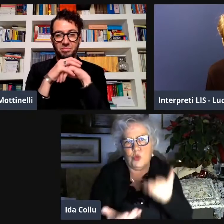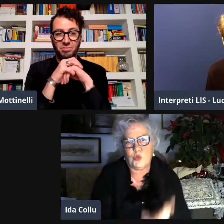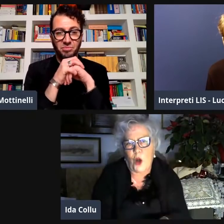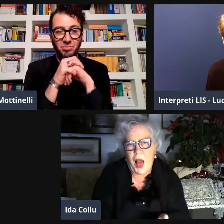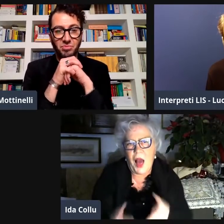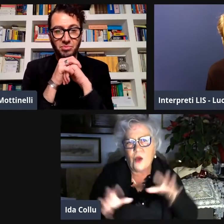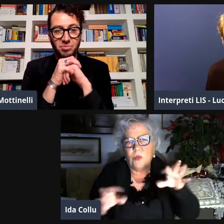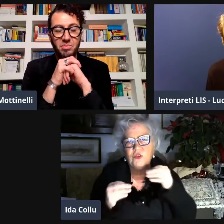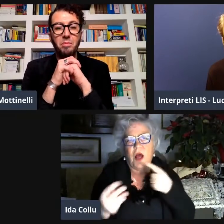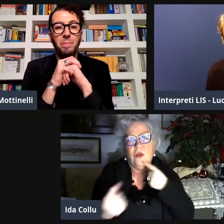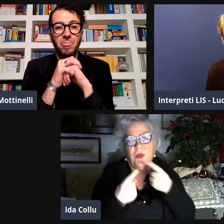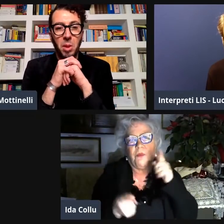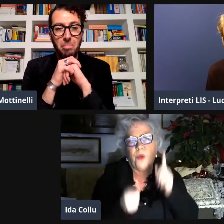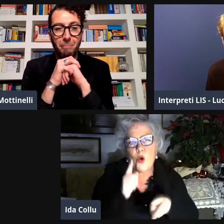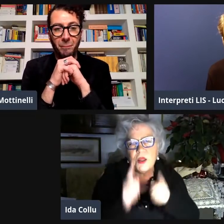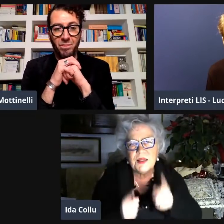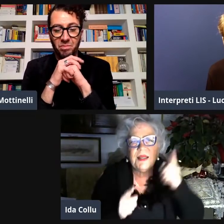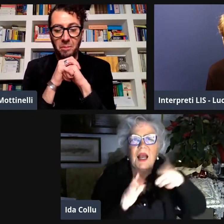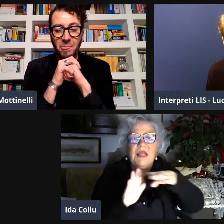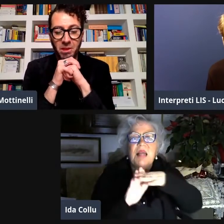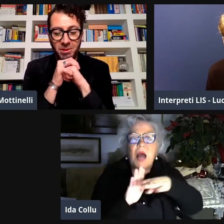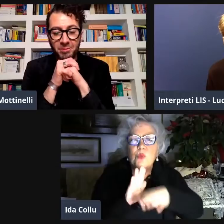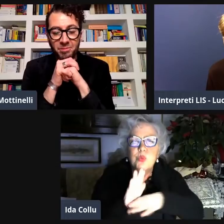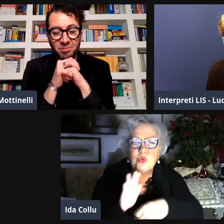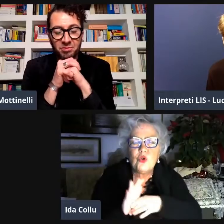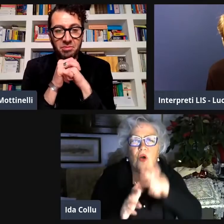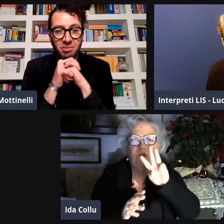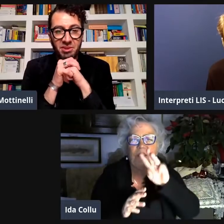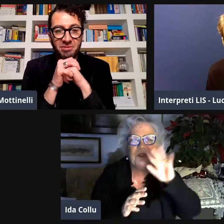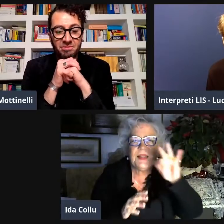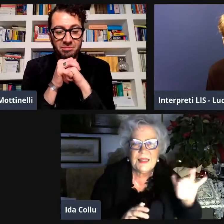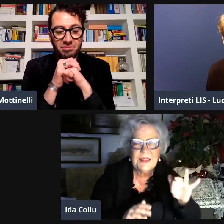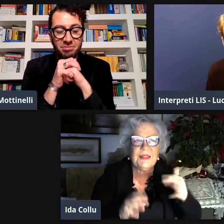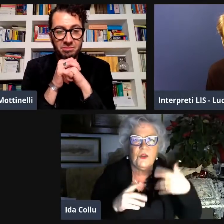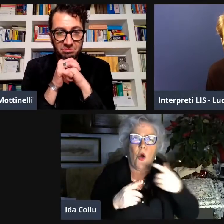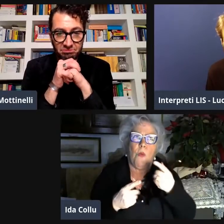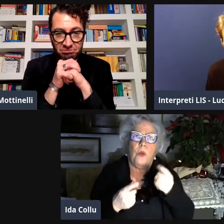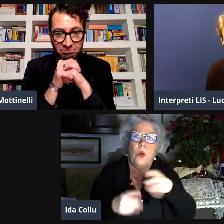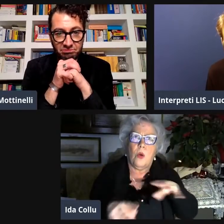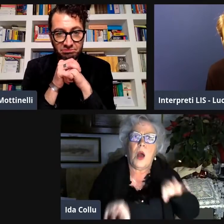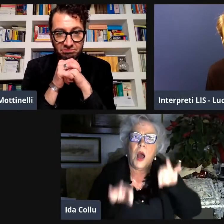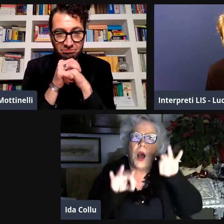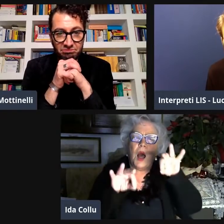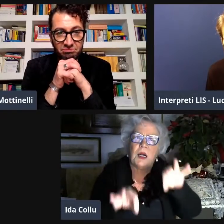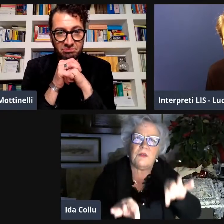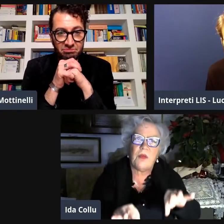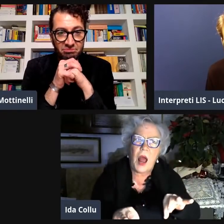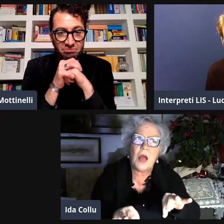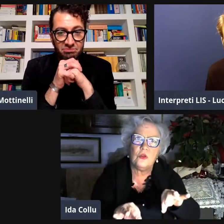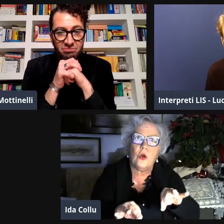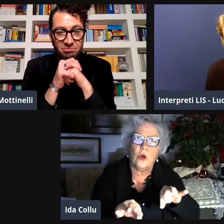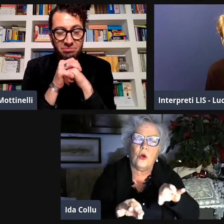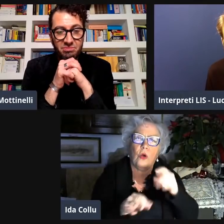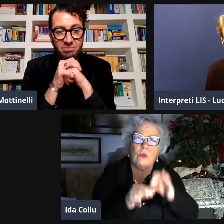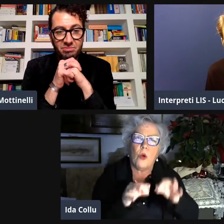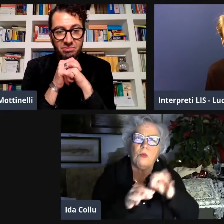Lisa io l'ho conosciuta abbiamo cominciato a discutere di politica degli statuti della WFD